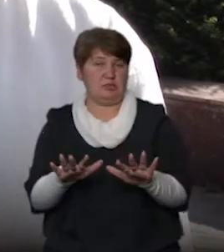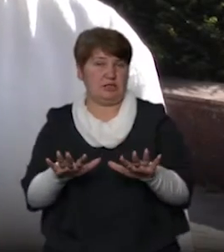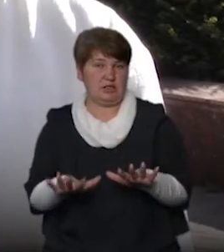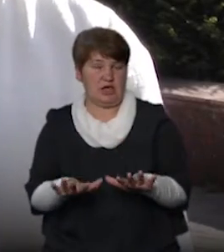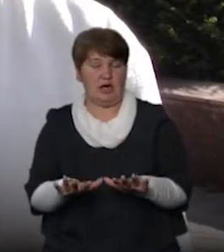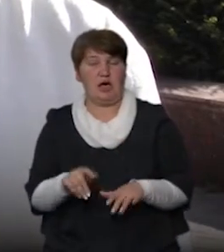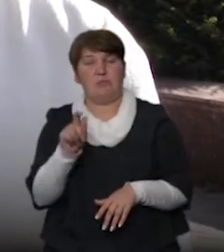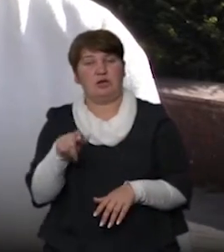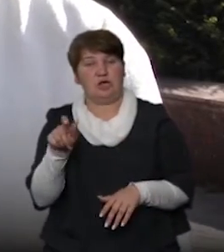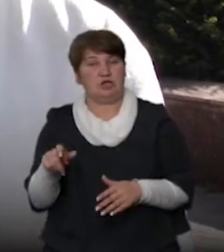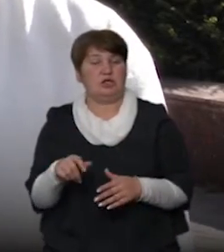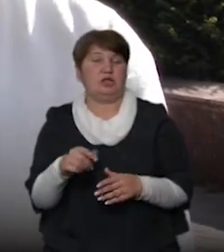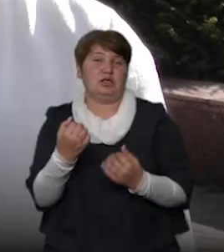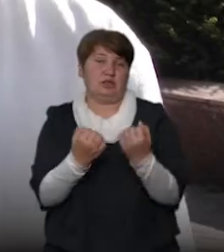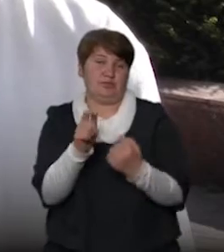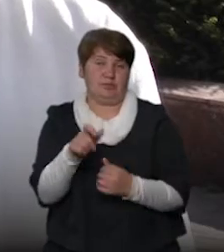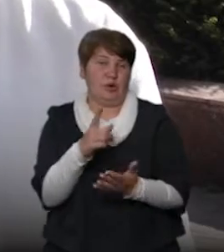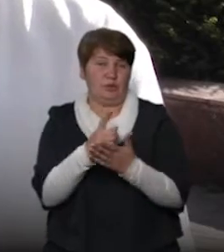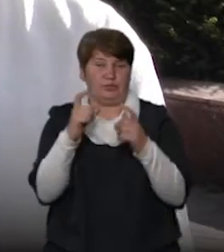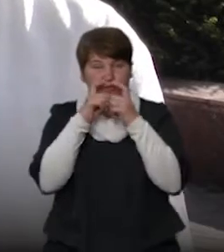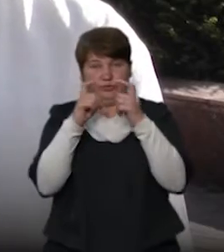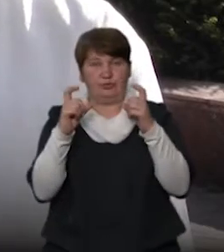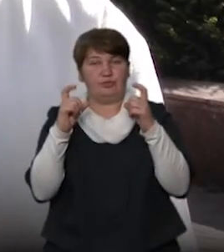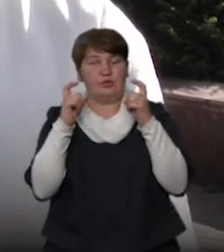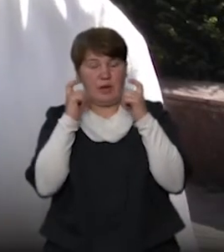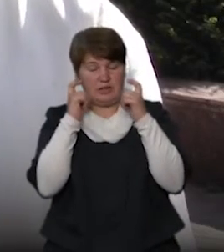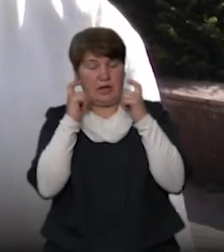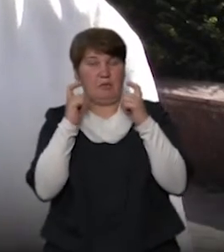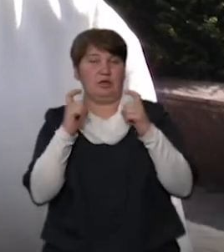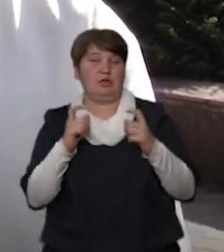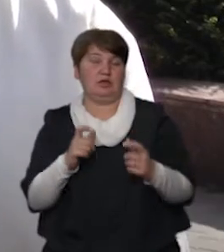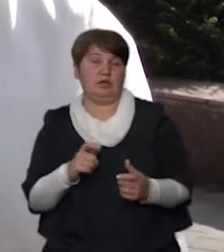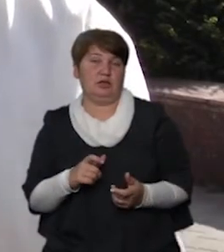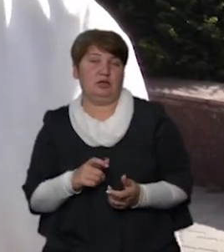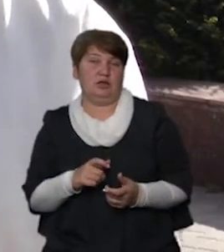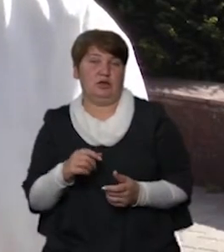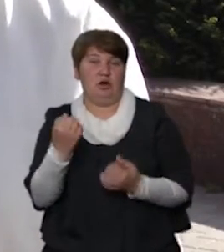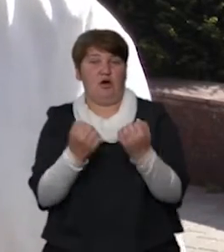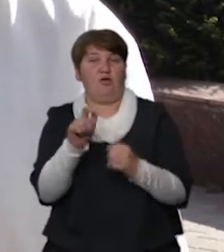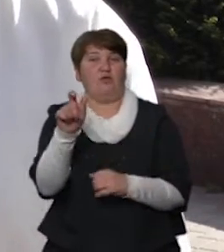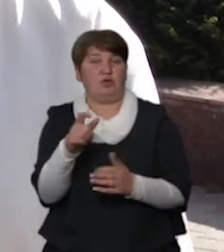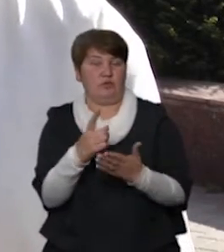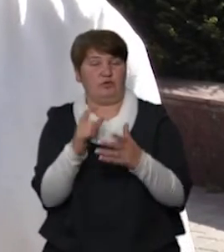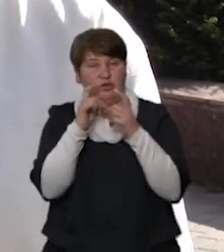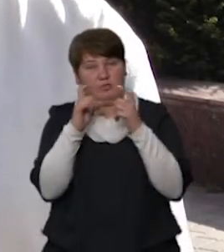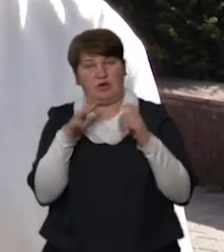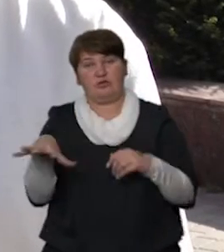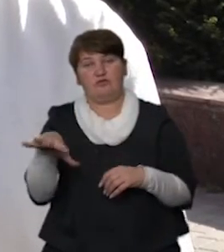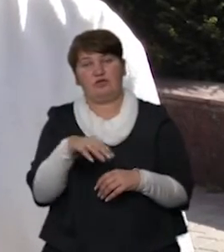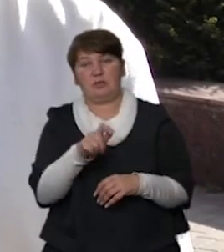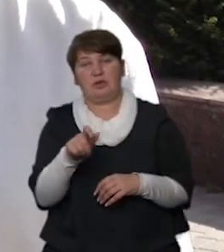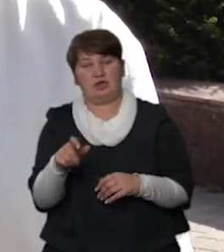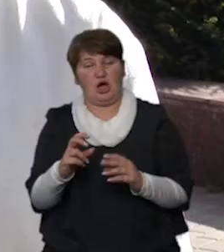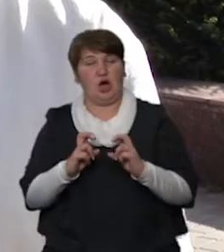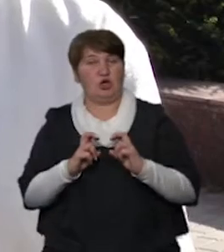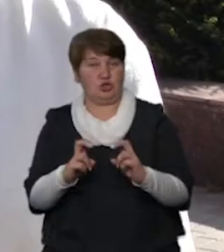персоналом транспорту всіх протиепідеміологічних засобів. Тобто водій повинен бути в масці, всі пасажири повинні бути